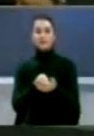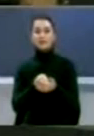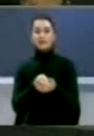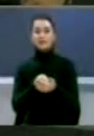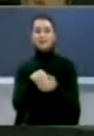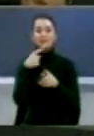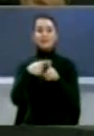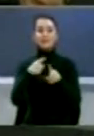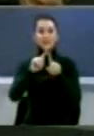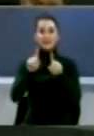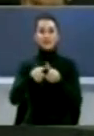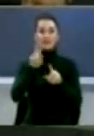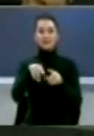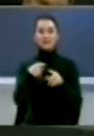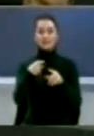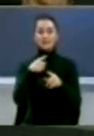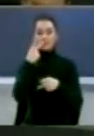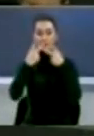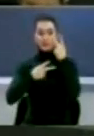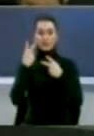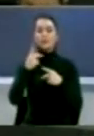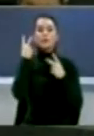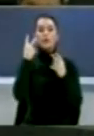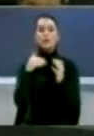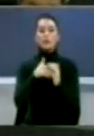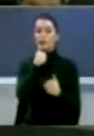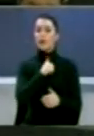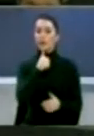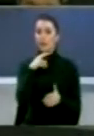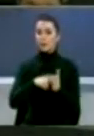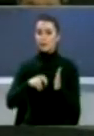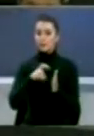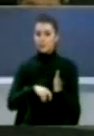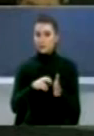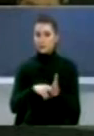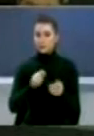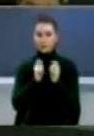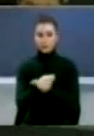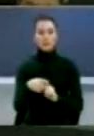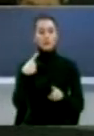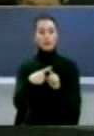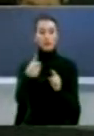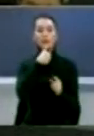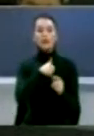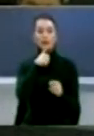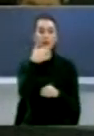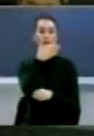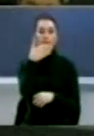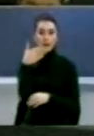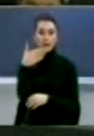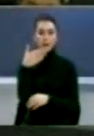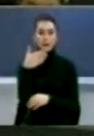fiskale dhe bujësi si ligje fundamentale do të ishin ligji për tatimin në të ardurat personale Dhe ligji për tatimin në korporata